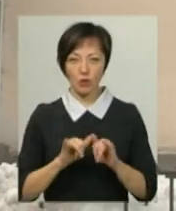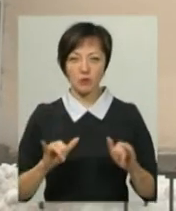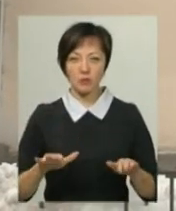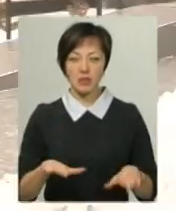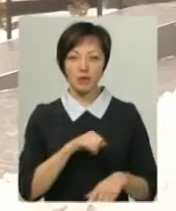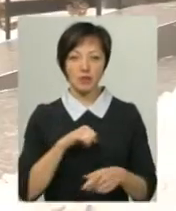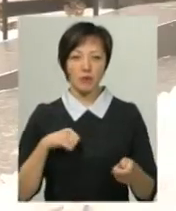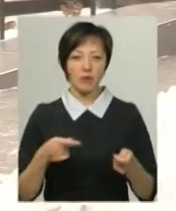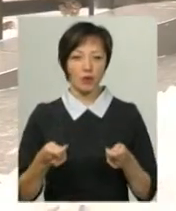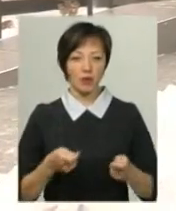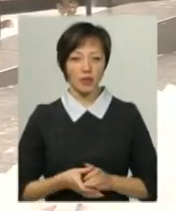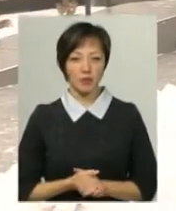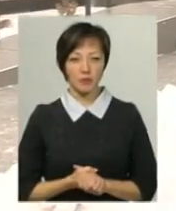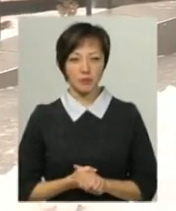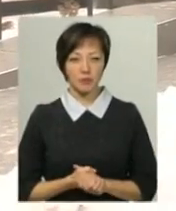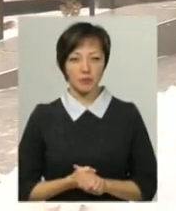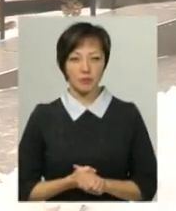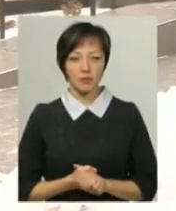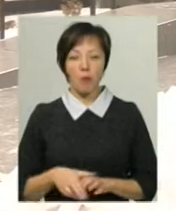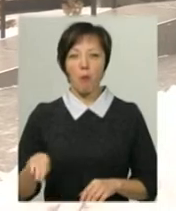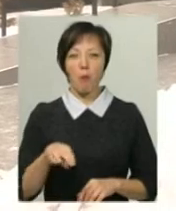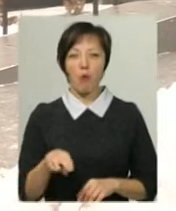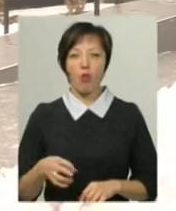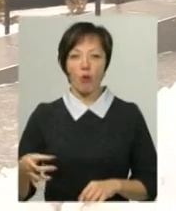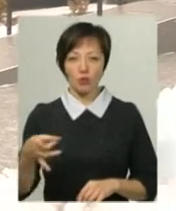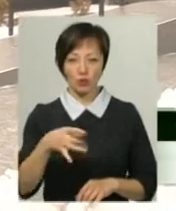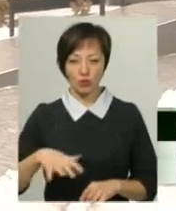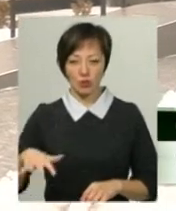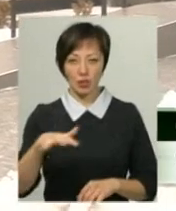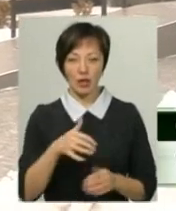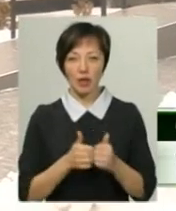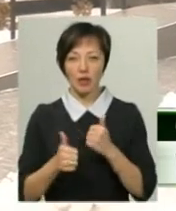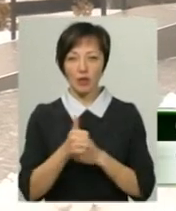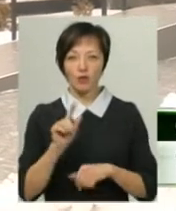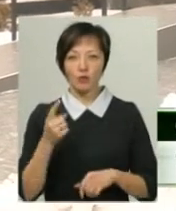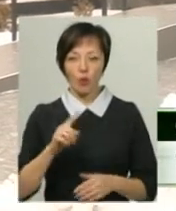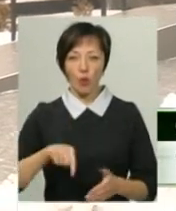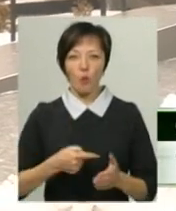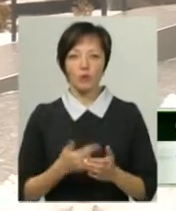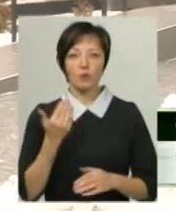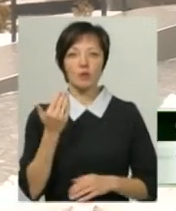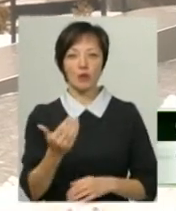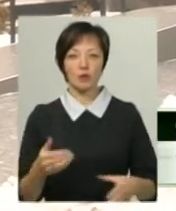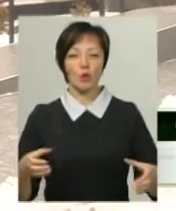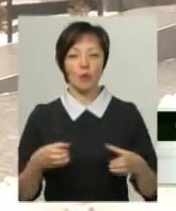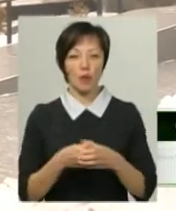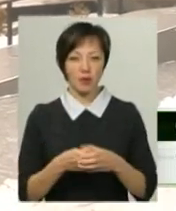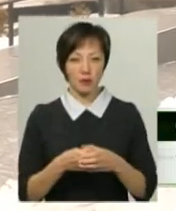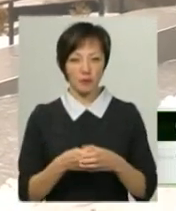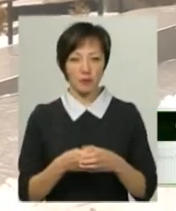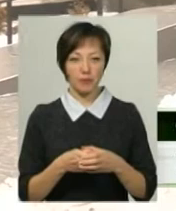місцевого самоврядування Сергій Яцковський. Полонщина тут лідер, тому що комунальне, яке належить громаді,